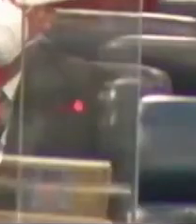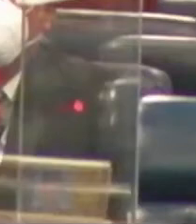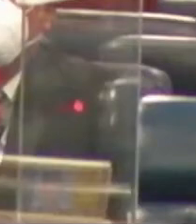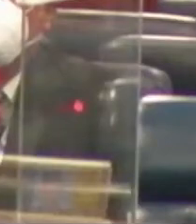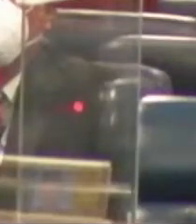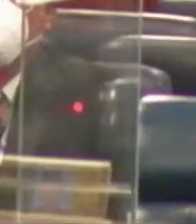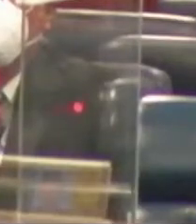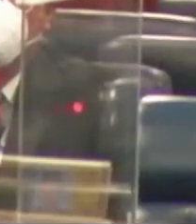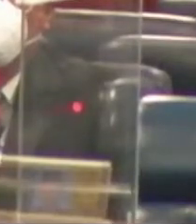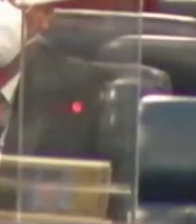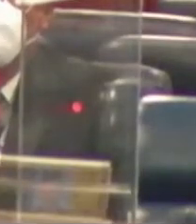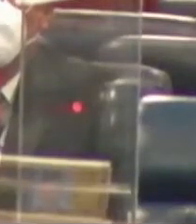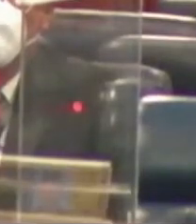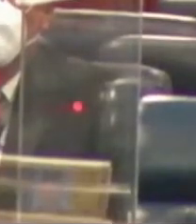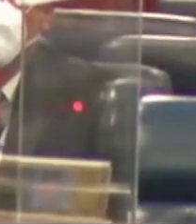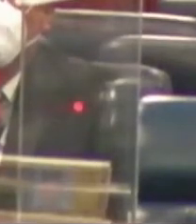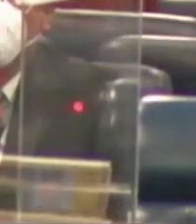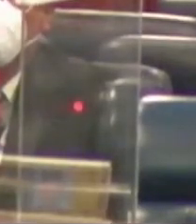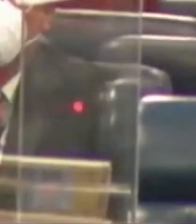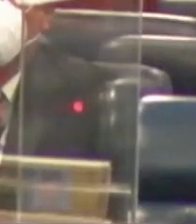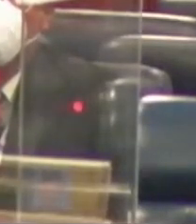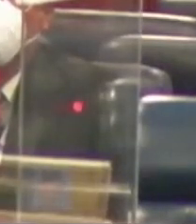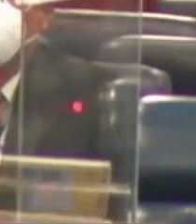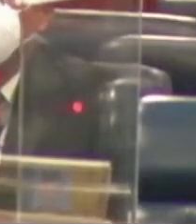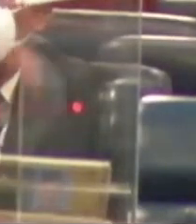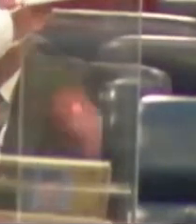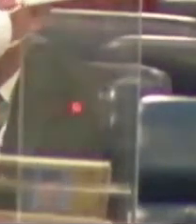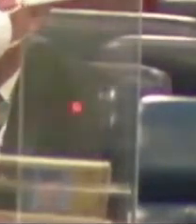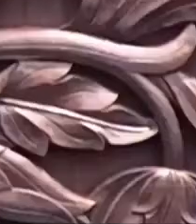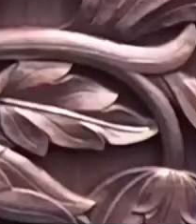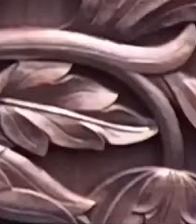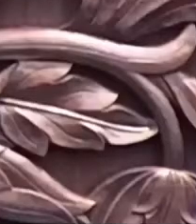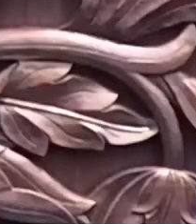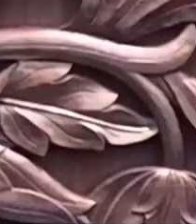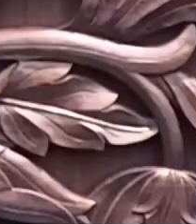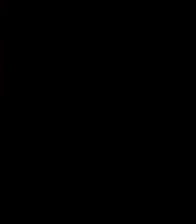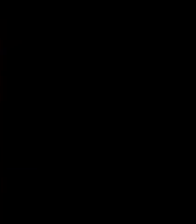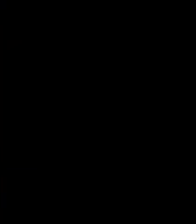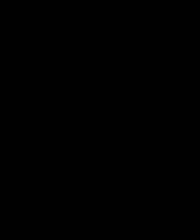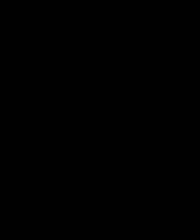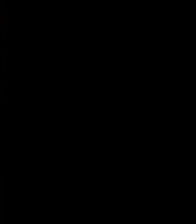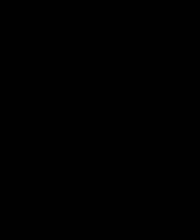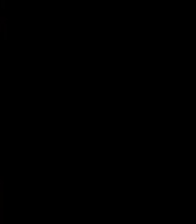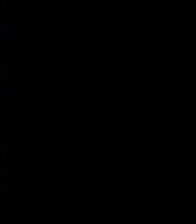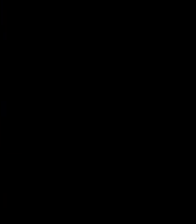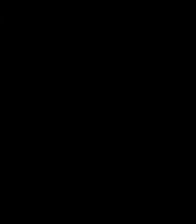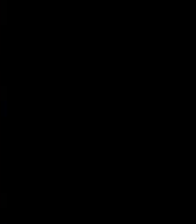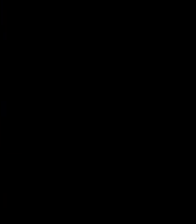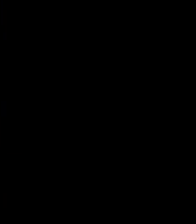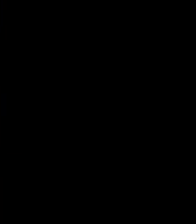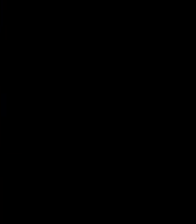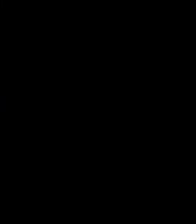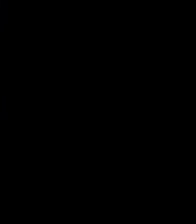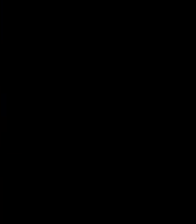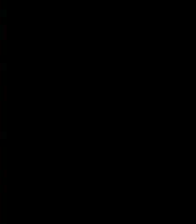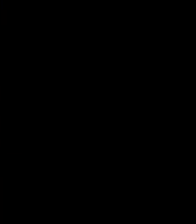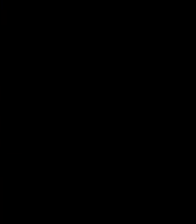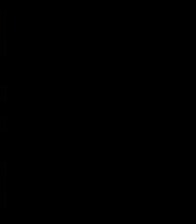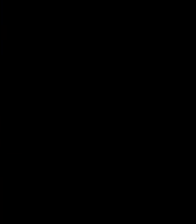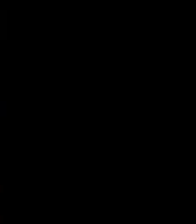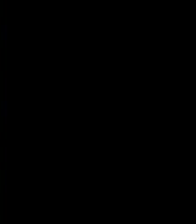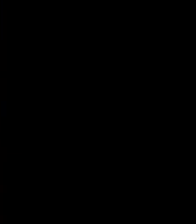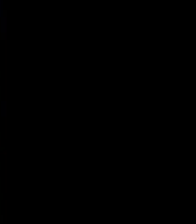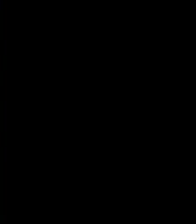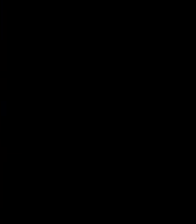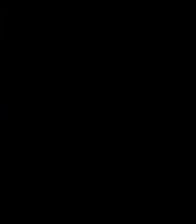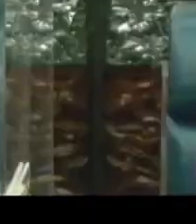Soalan saya nombor satu. Terima kasih. Silakan Yang Berhormat. Terima kasih, Tuan Yang Di-Pertua. Terima